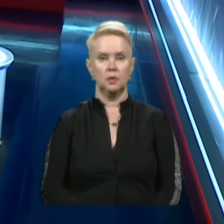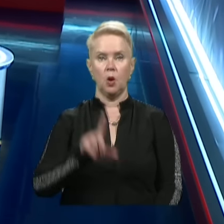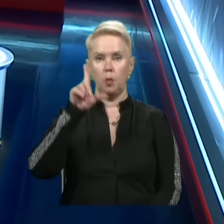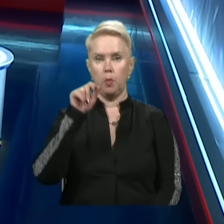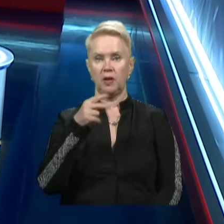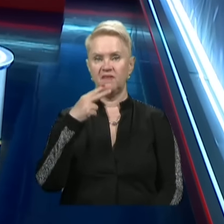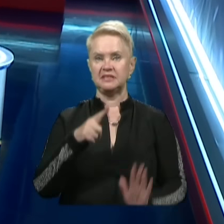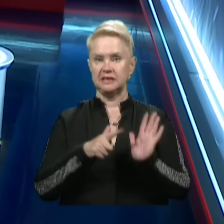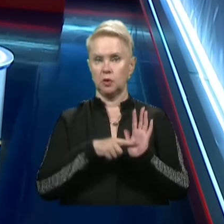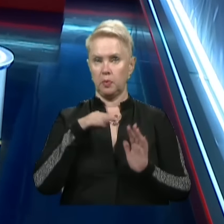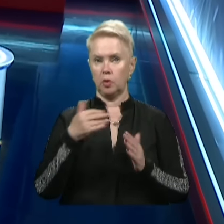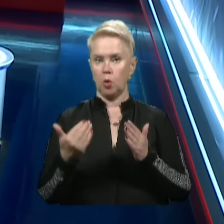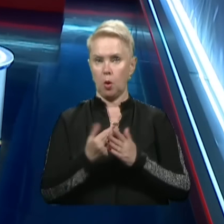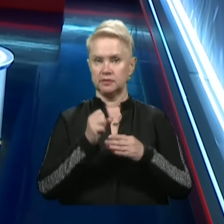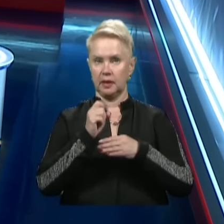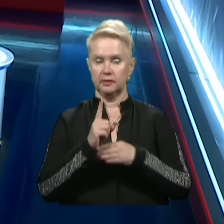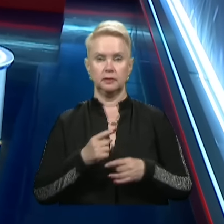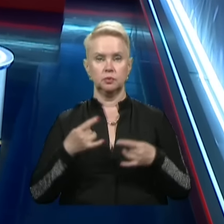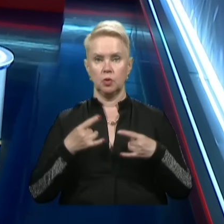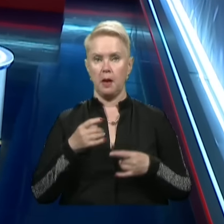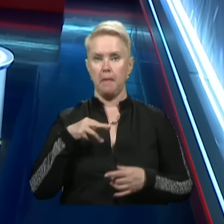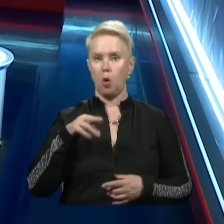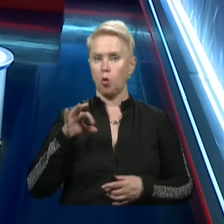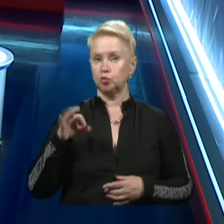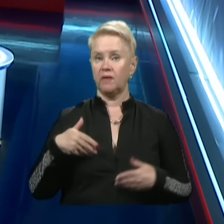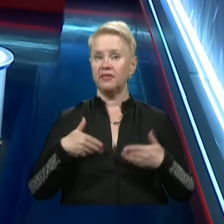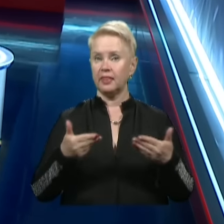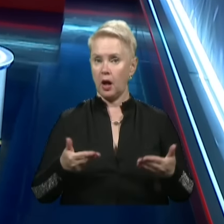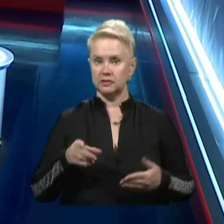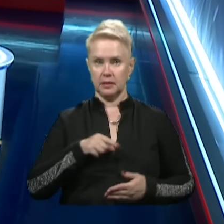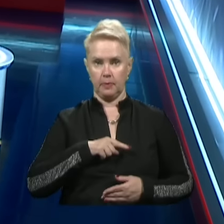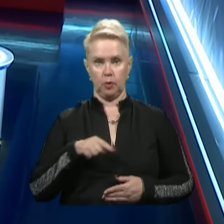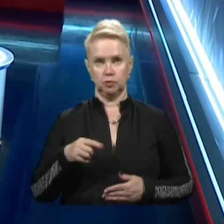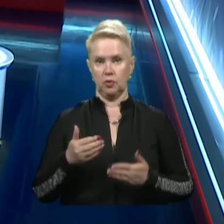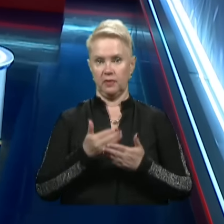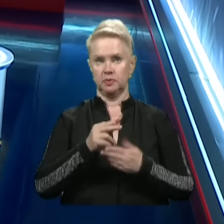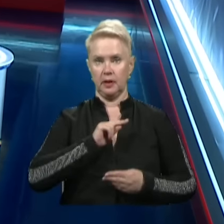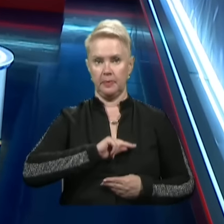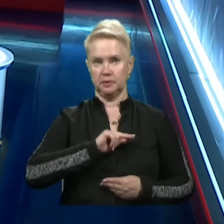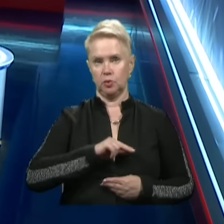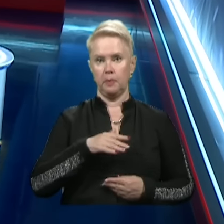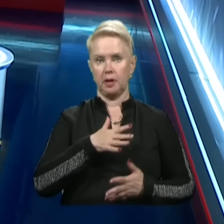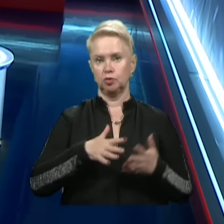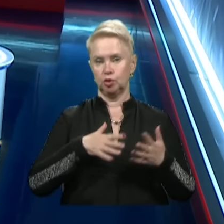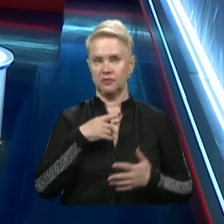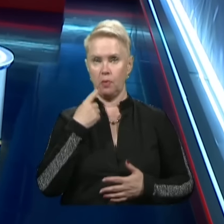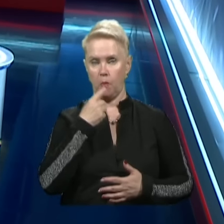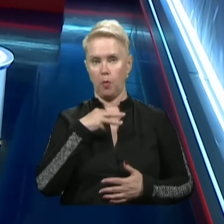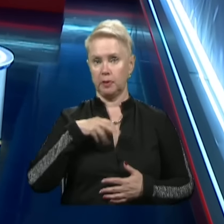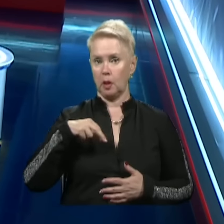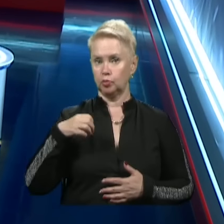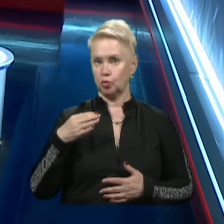Понеділок, 27 травня, в ефірі новини на 11-му. У студії Марко Ручка. Вітаю, вас також з нами протягом випуску працює перекладачка жестової мови